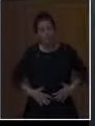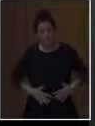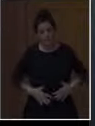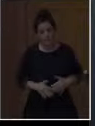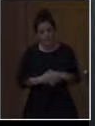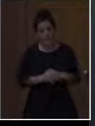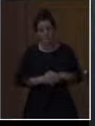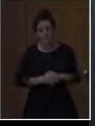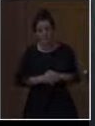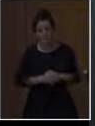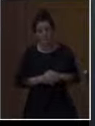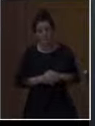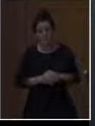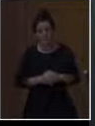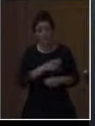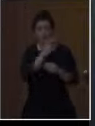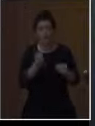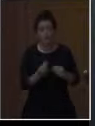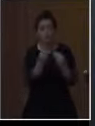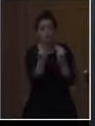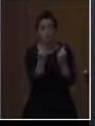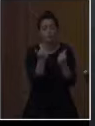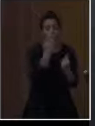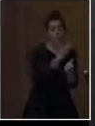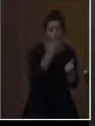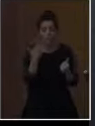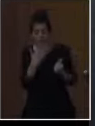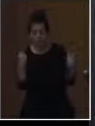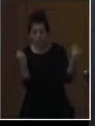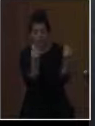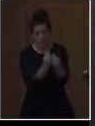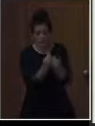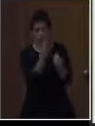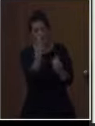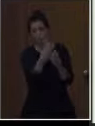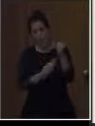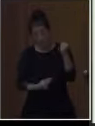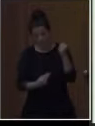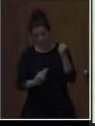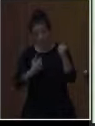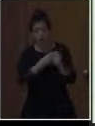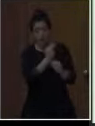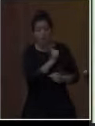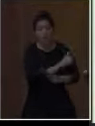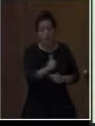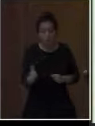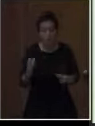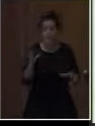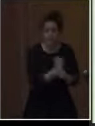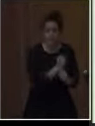και για χάρη της διαθεματικής προσέγγισης του θέματος της διατροφής, οι μαθητές έγιναν ερευνητές στατιστικολόγοι.